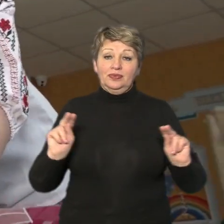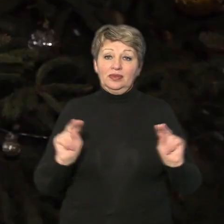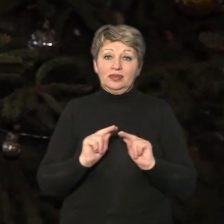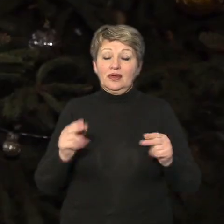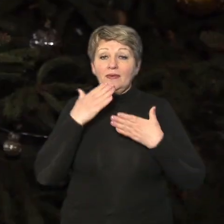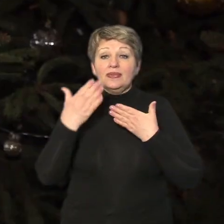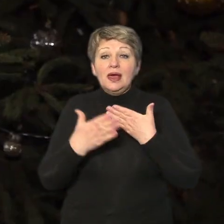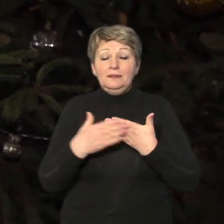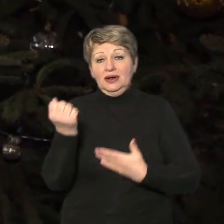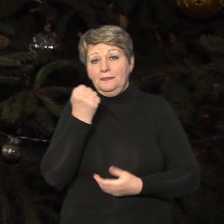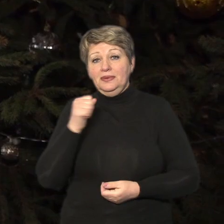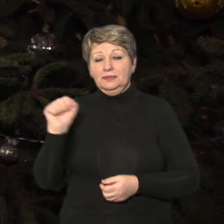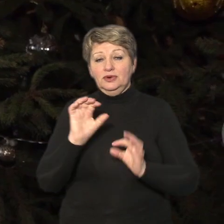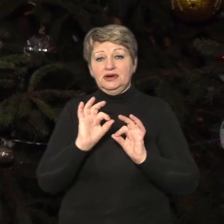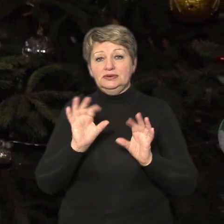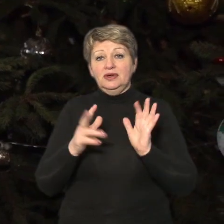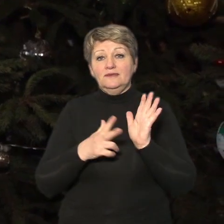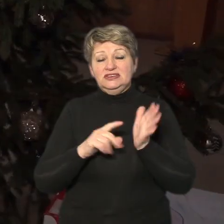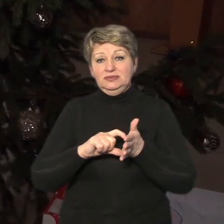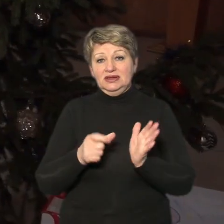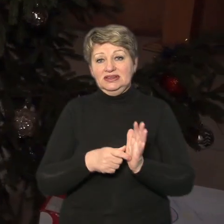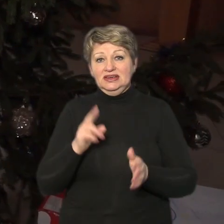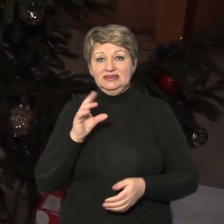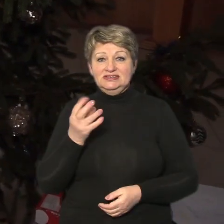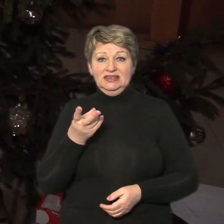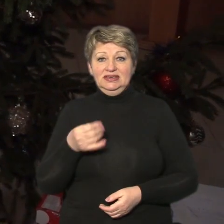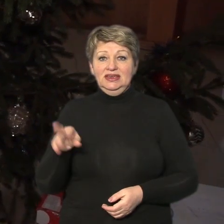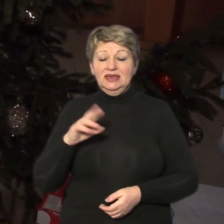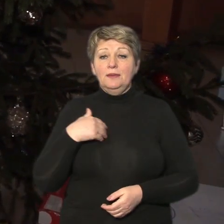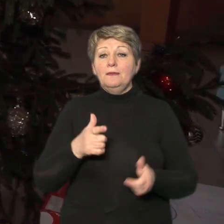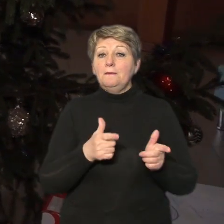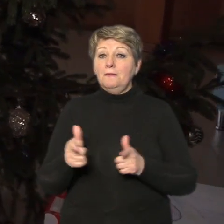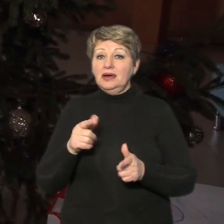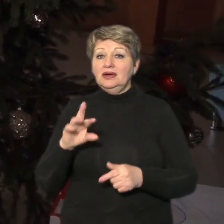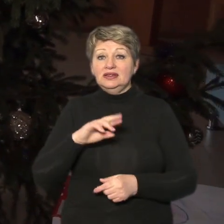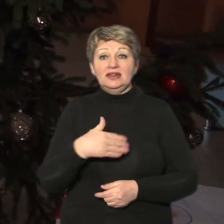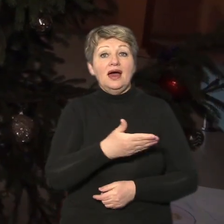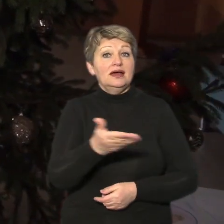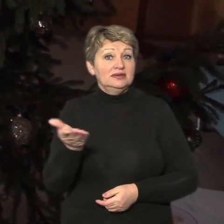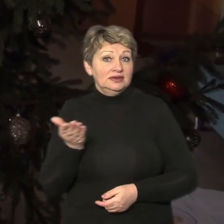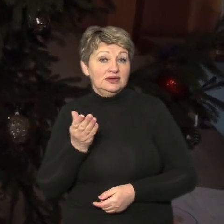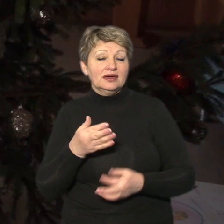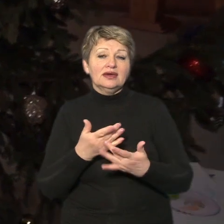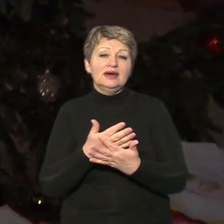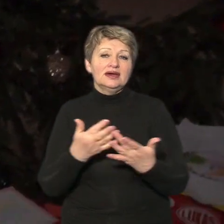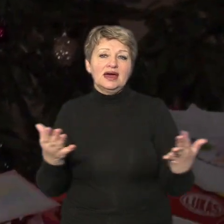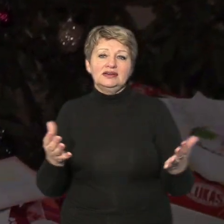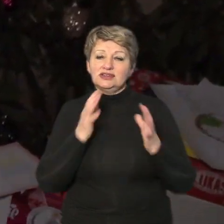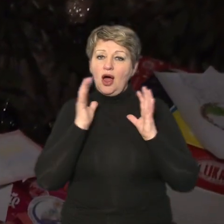перемогу розповідає восьмикласниця Ксенія ми приготували для них різноманітні обереги